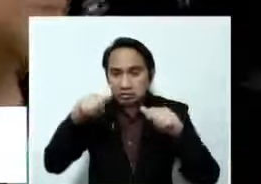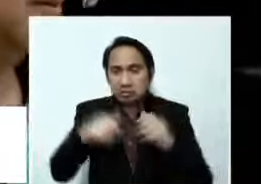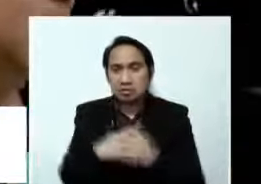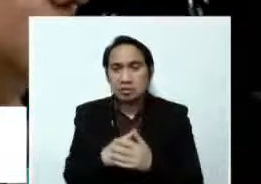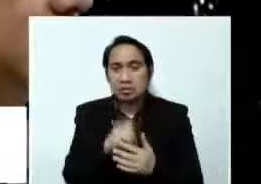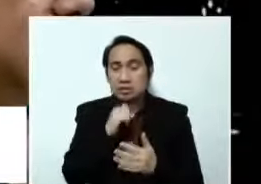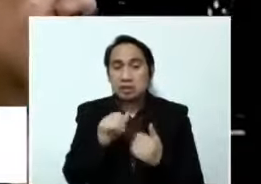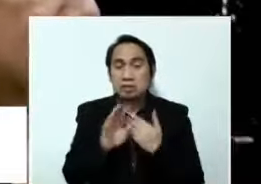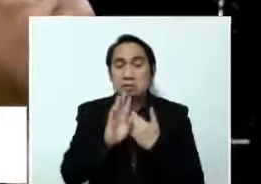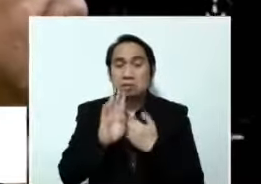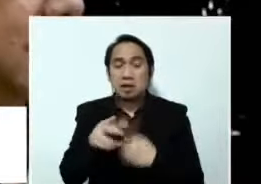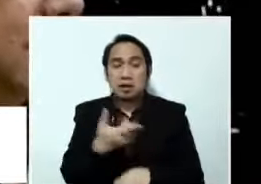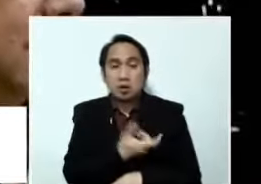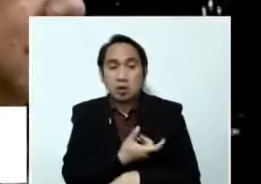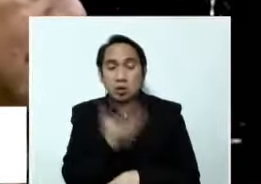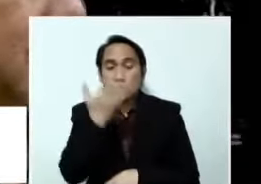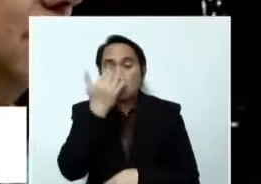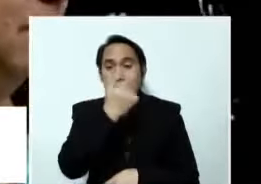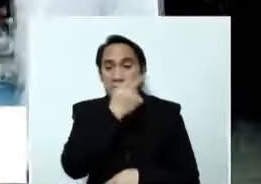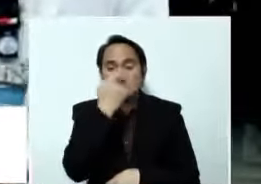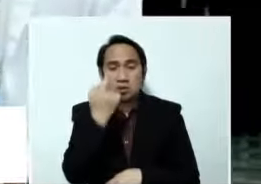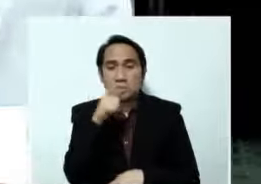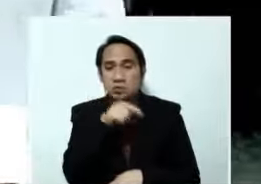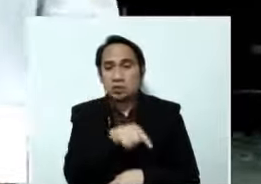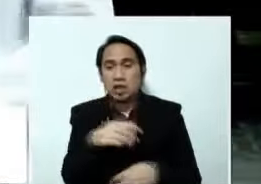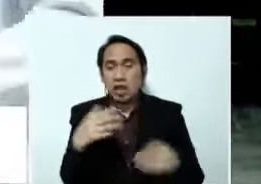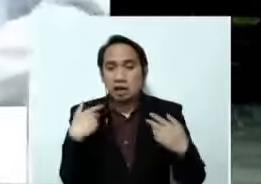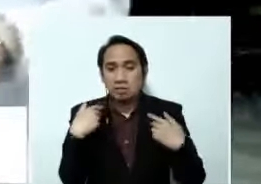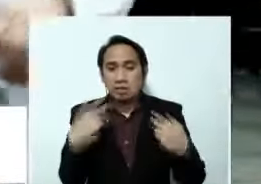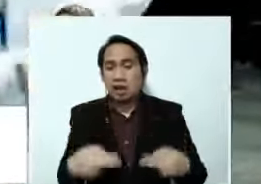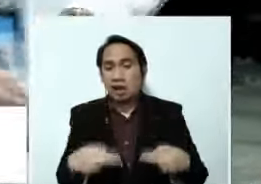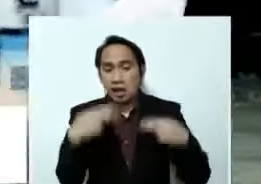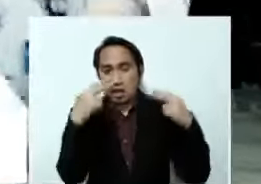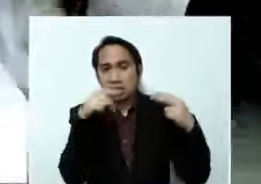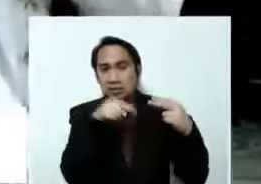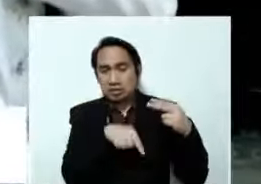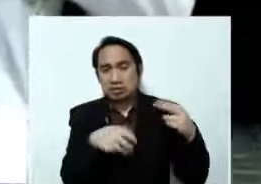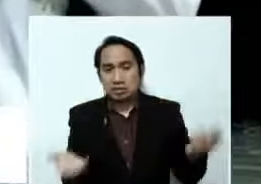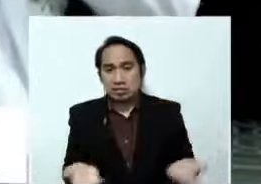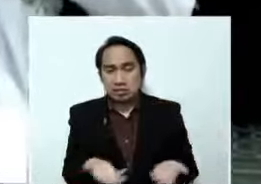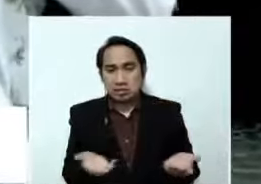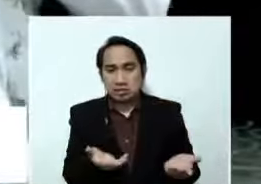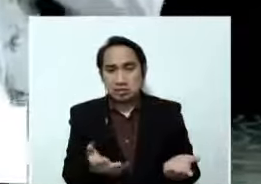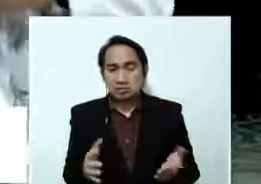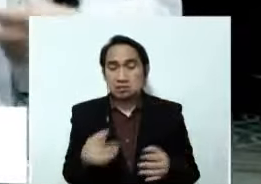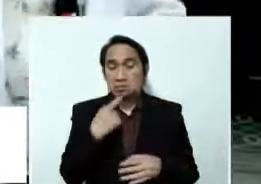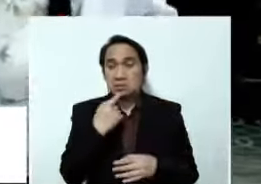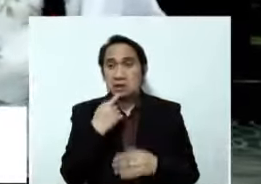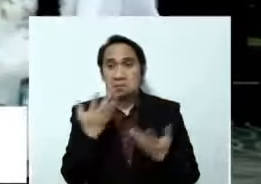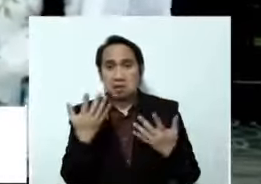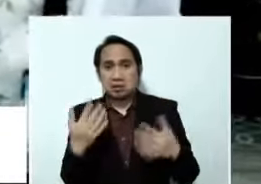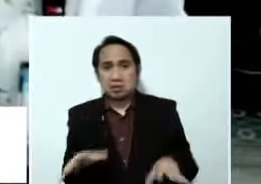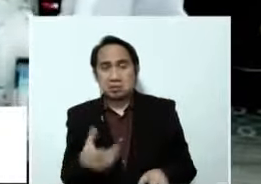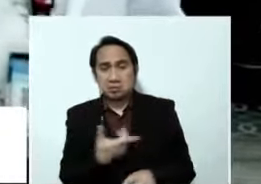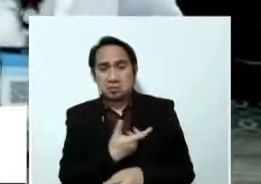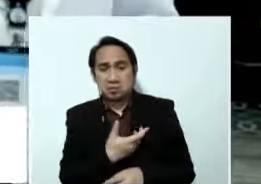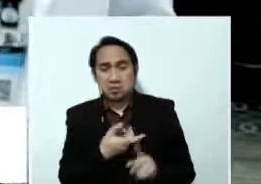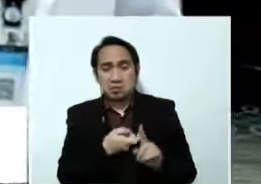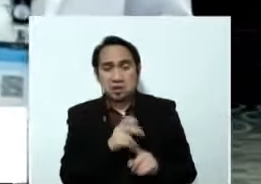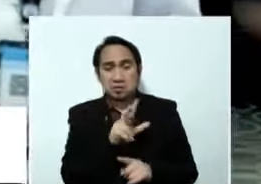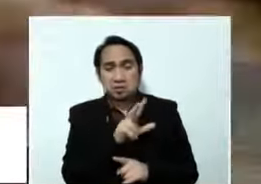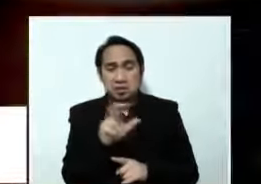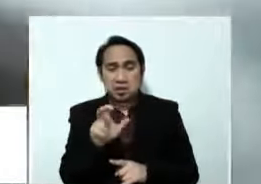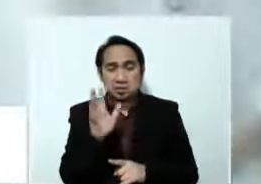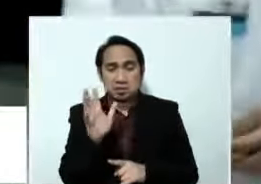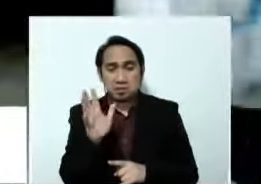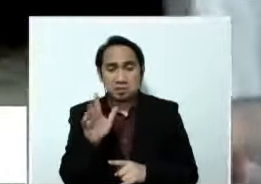NCR, lalo tumataas din ang kaso sa kanilang lugar. Binanggit ng alkalde na pagkatapos niyang mabakunahan, mula 350 naging